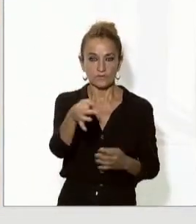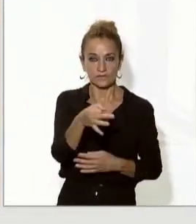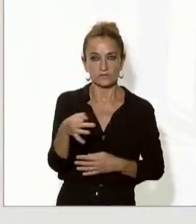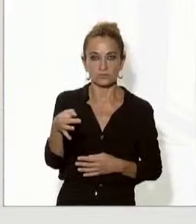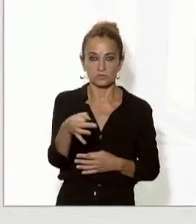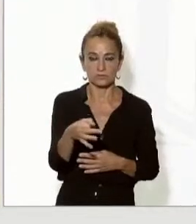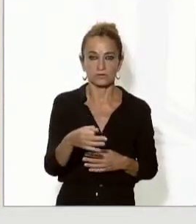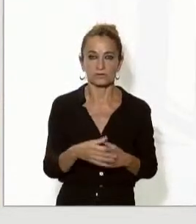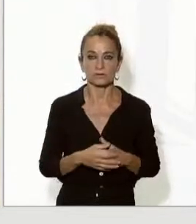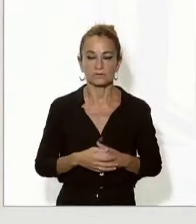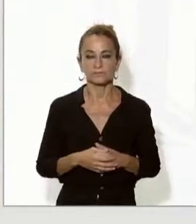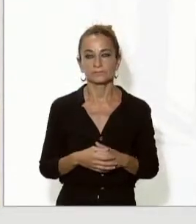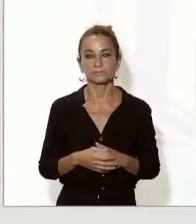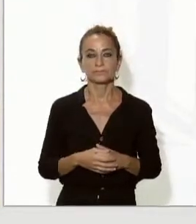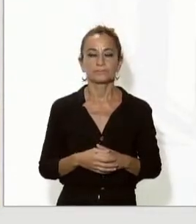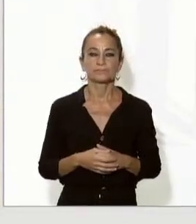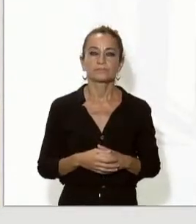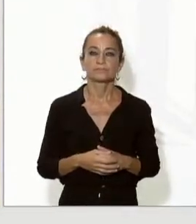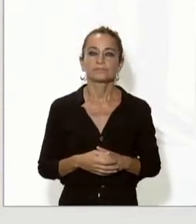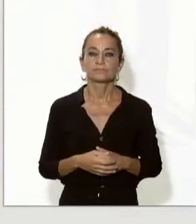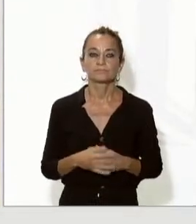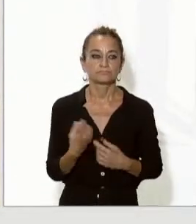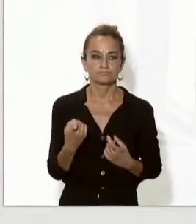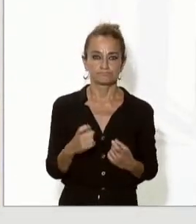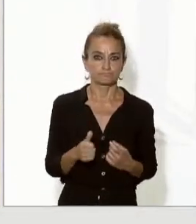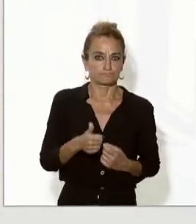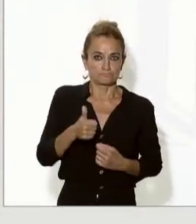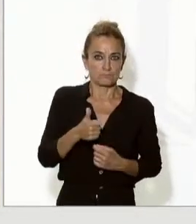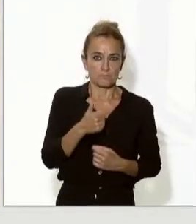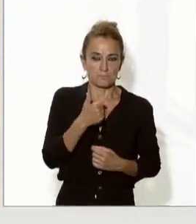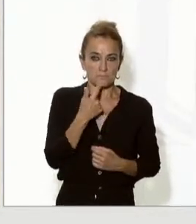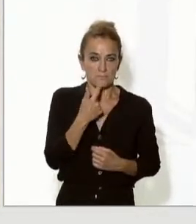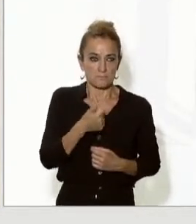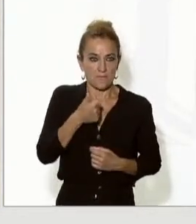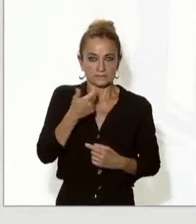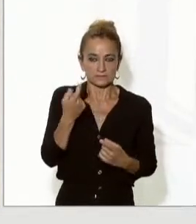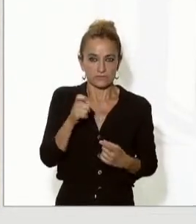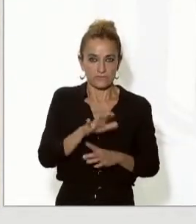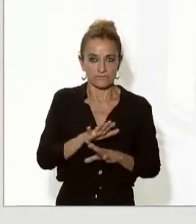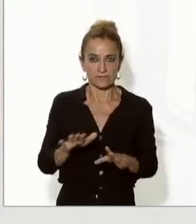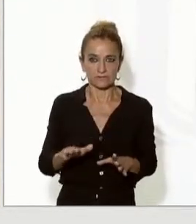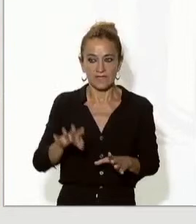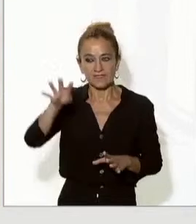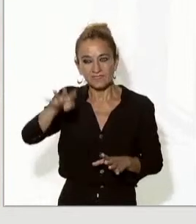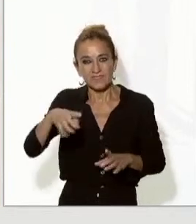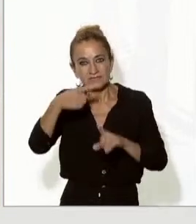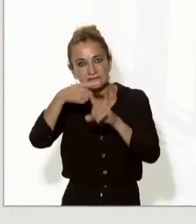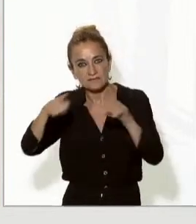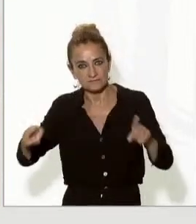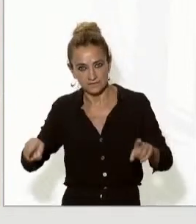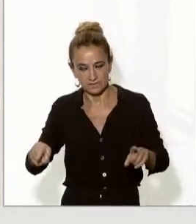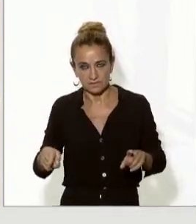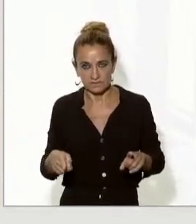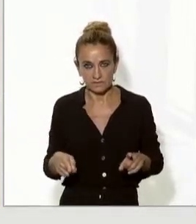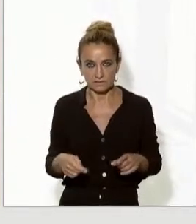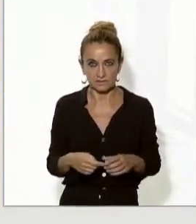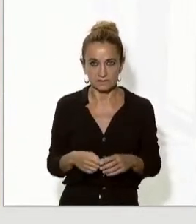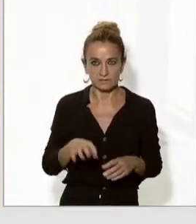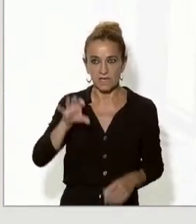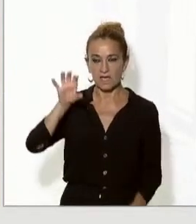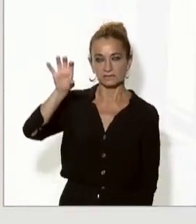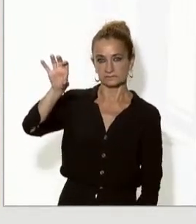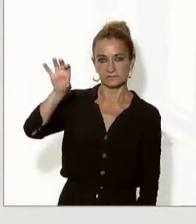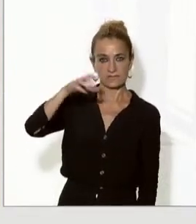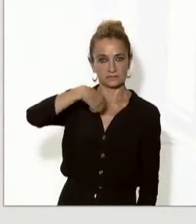Andorra en aquest sentit no hi tenim res a dir el cas de Catalunya és diferent en primer lloc perquè no som un estat